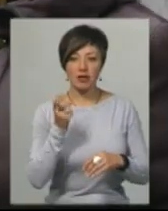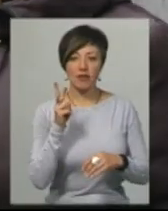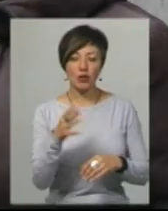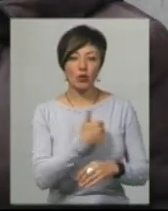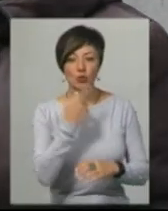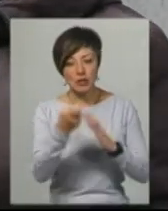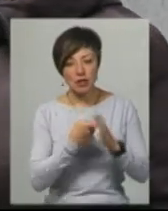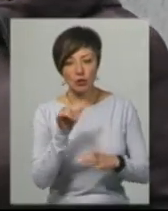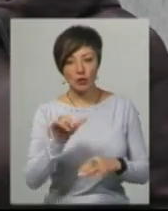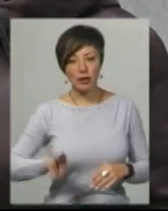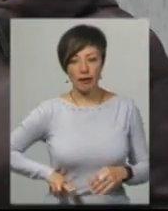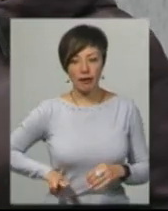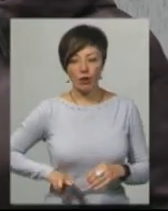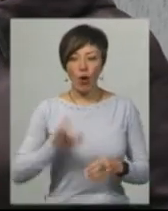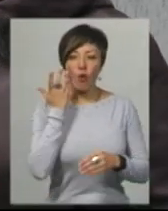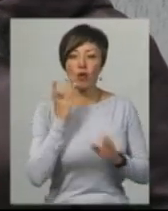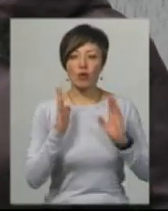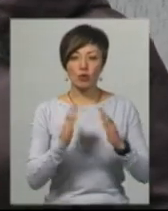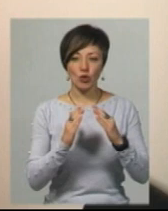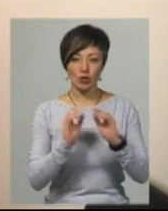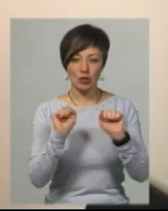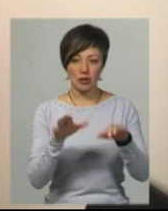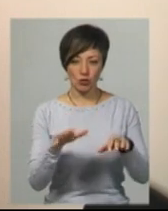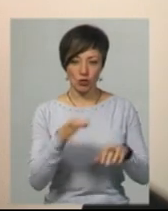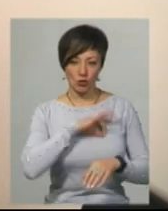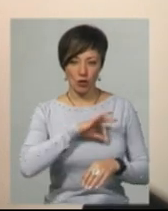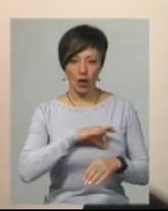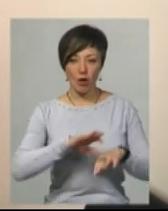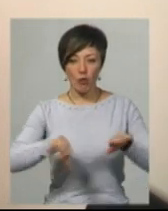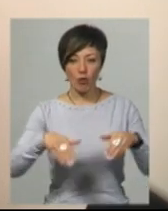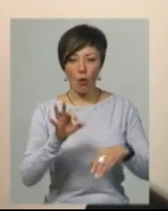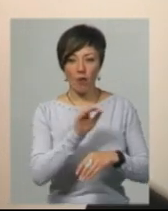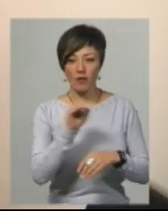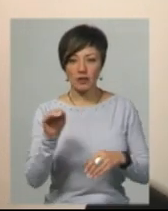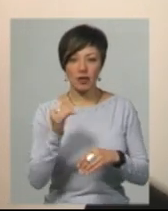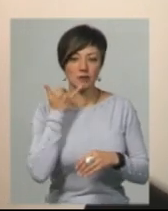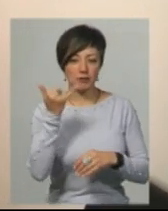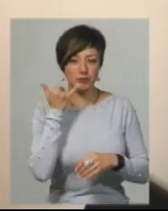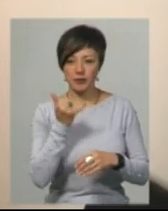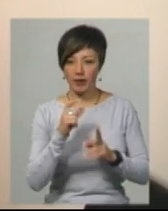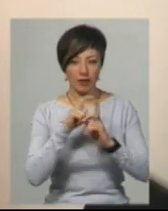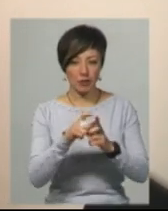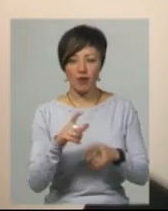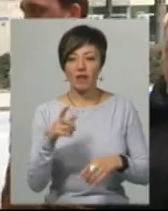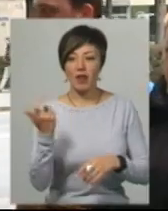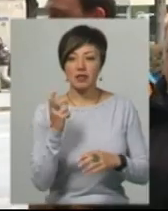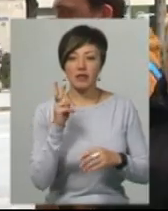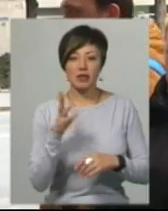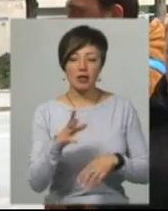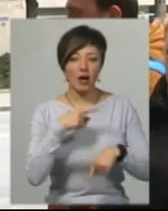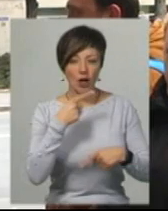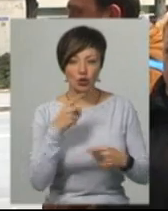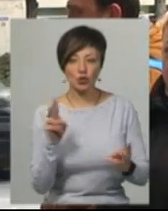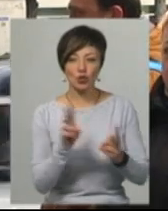дізнатися в директора Олександра Ковтанюка, коли будинок здадуть. В офісі порожньо, на телефоні дзвінки директор не відповідає. Власник квартири Микола